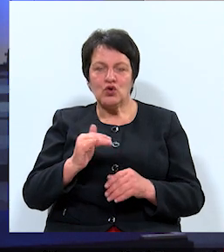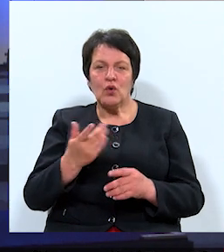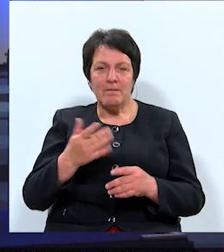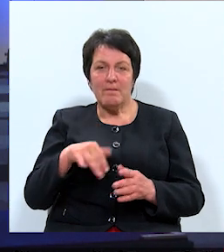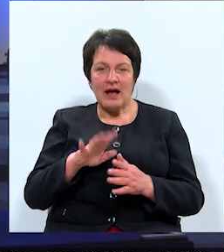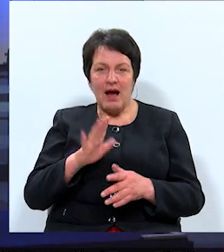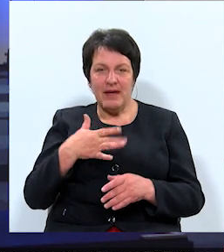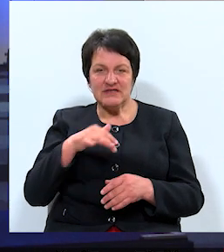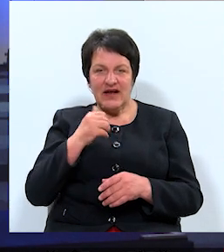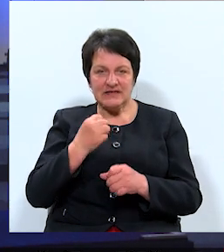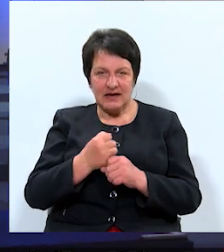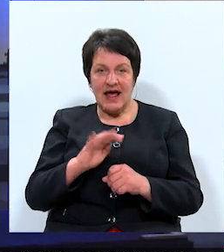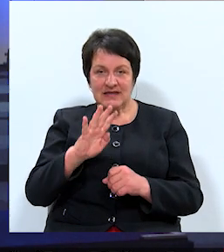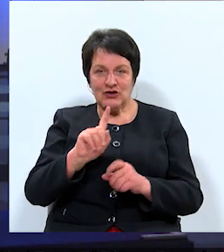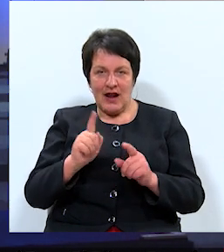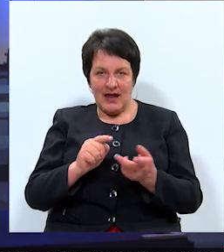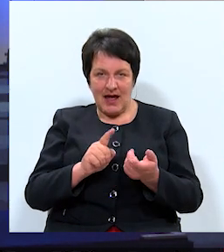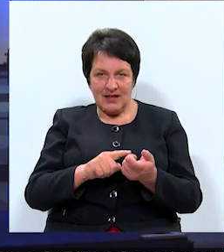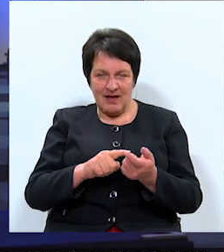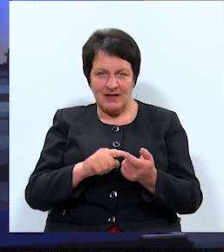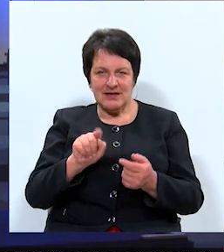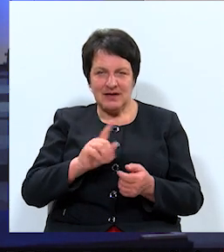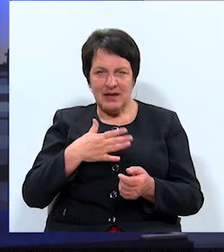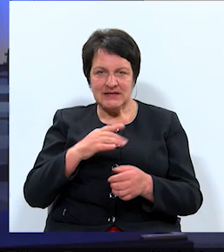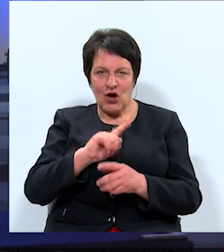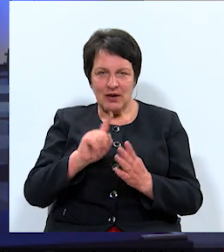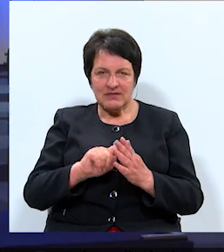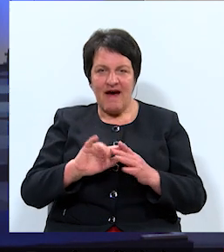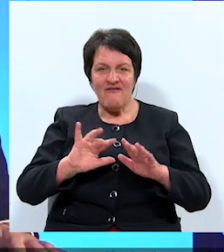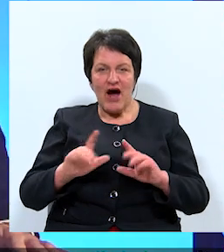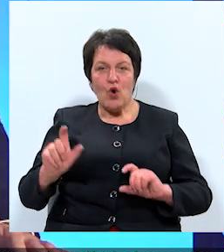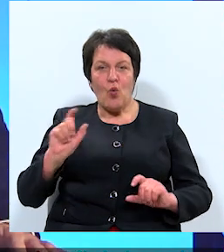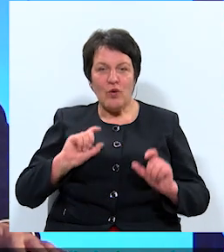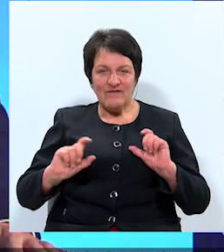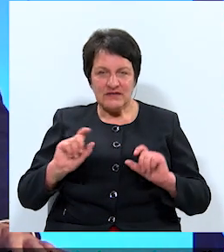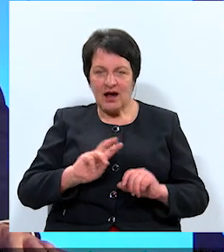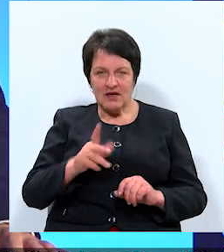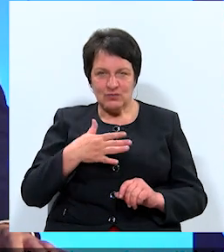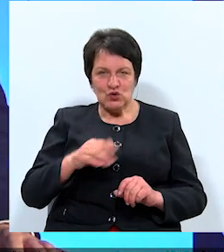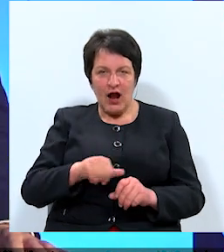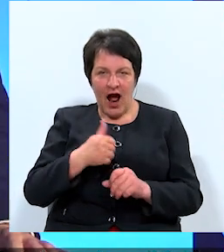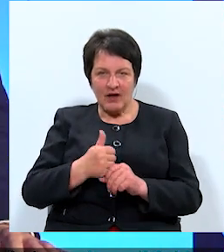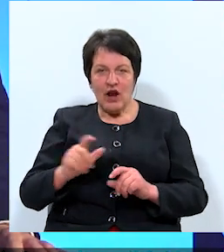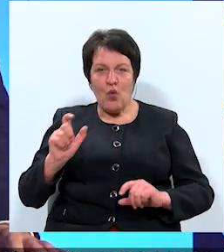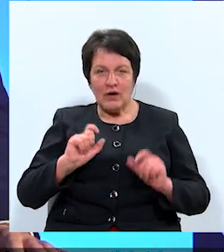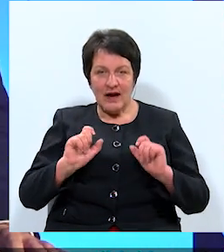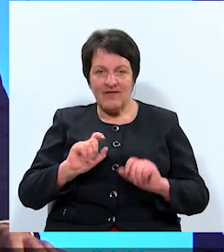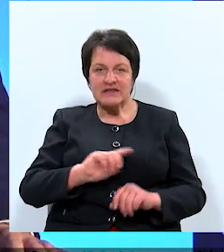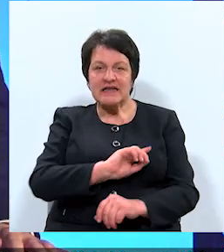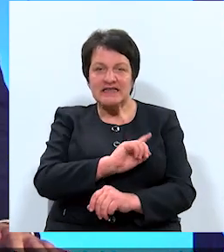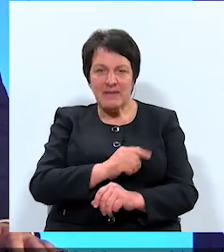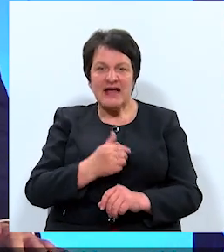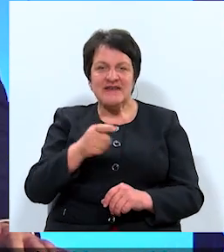strādām. Un ceturtā lieta, pati galvenā, kāds ir mans arī jautājums. Vai universitāte, kas mūsu galvenā universitāte, spējas viņam